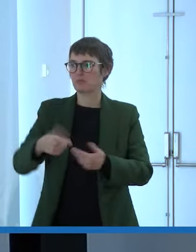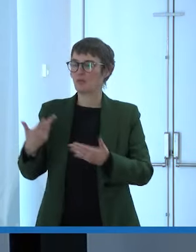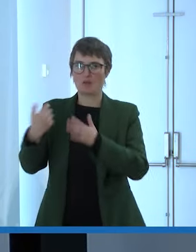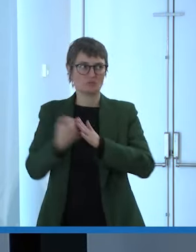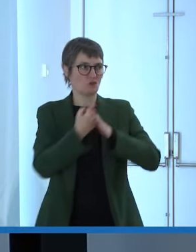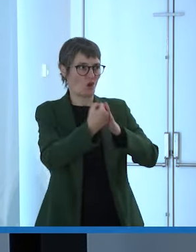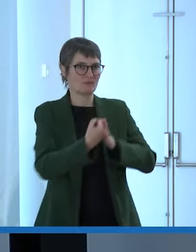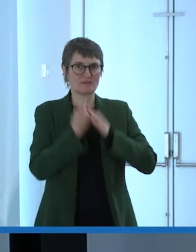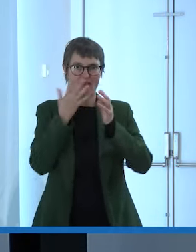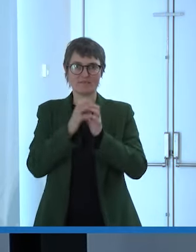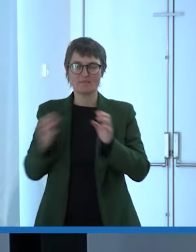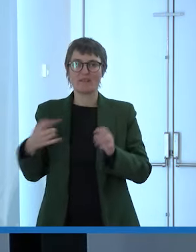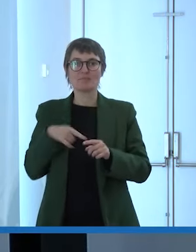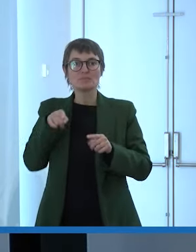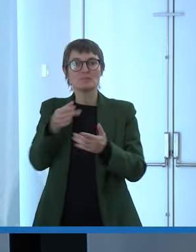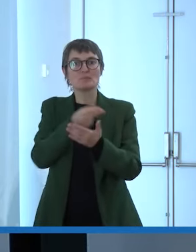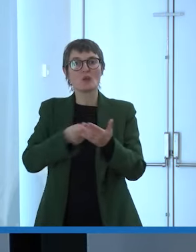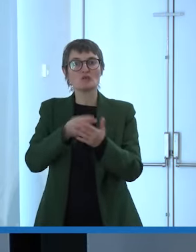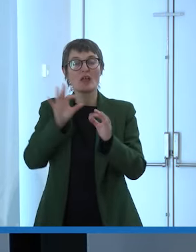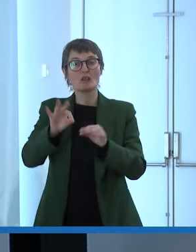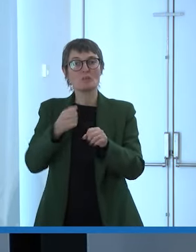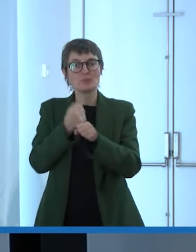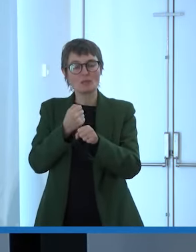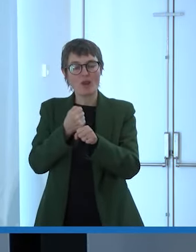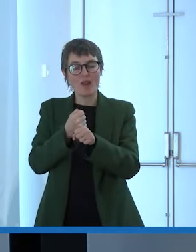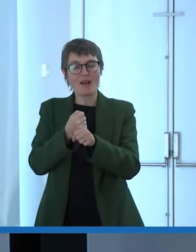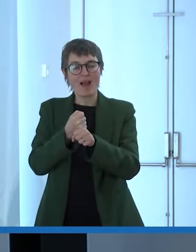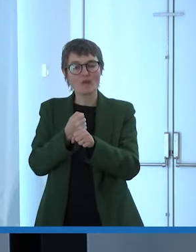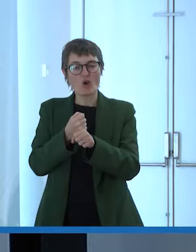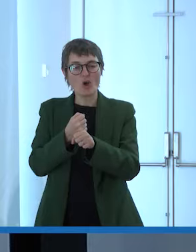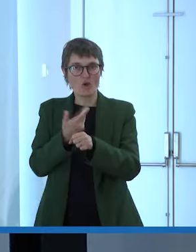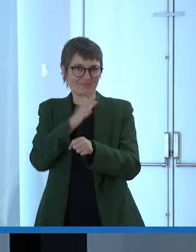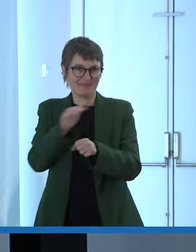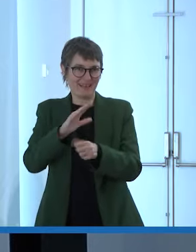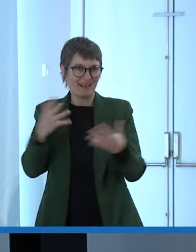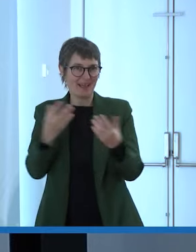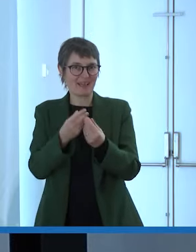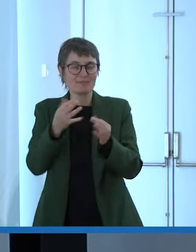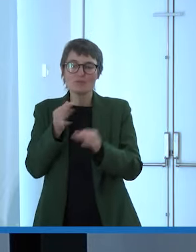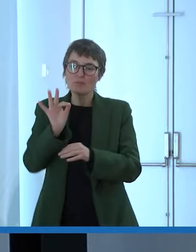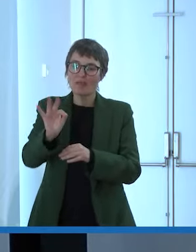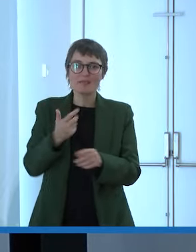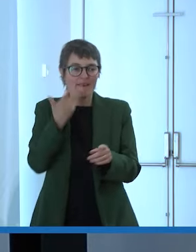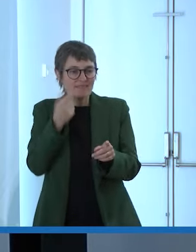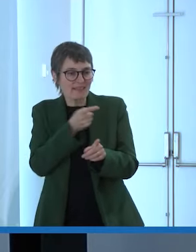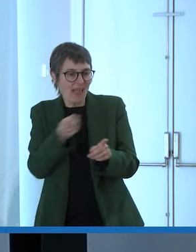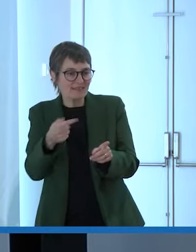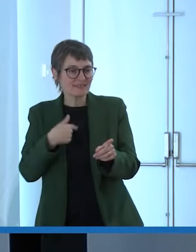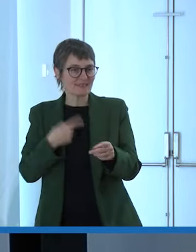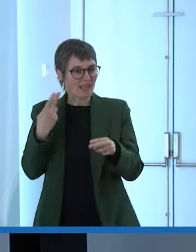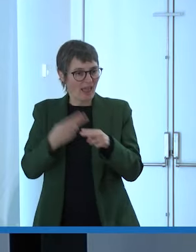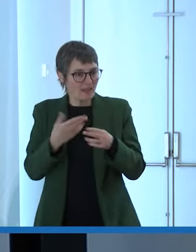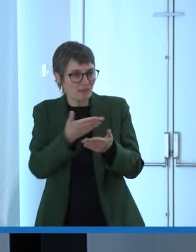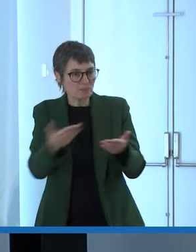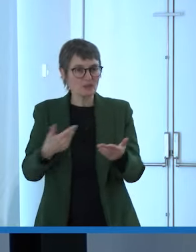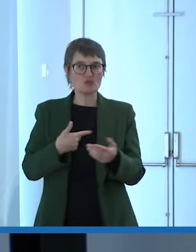che lavora con i ragazzi sui desideri i loro bisogni le famiglie affiancandole